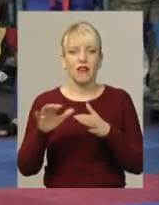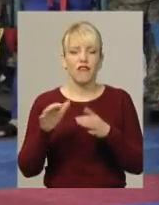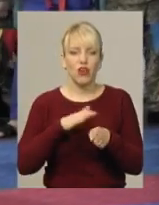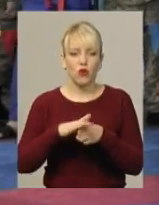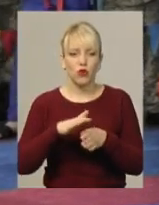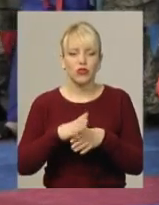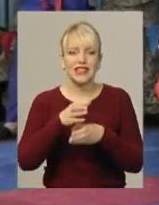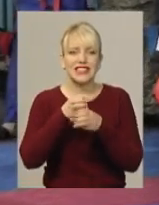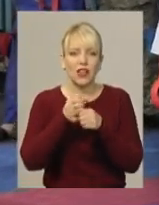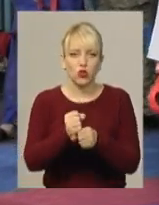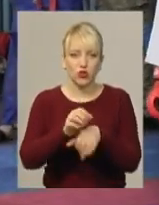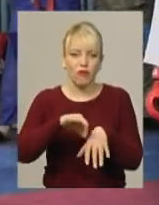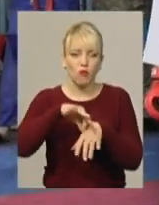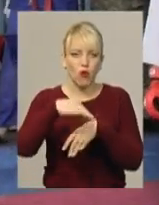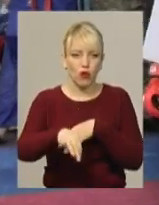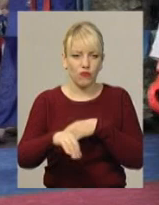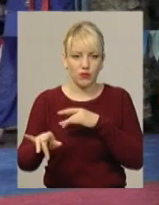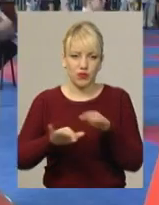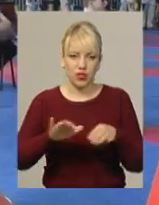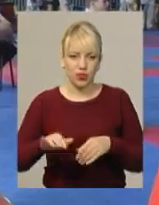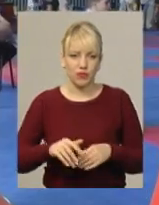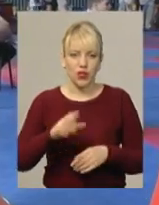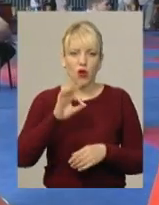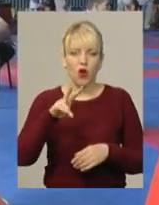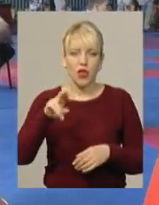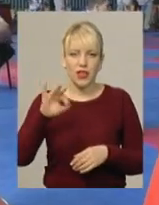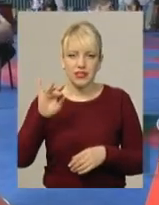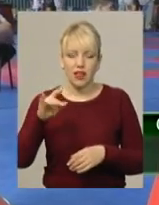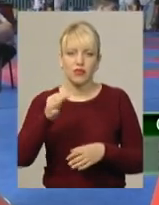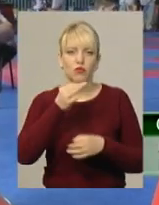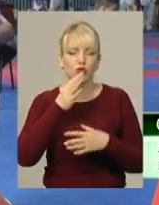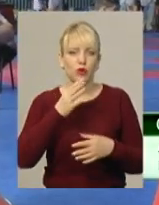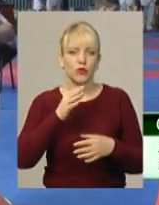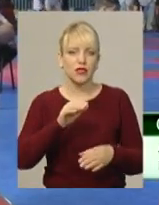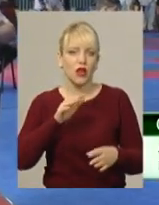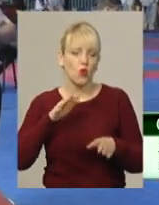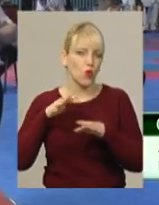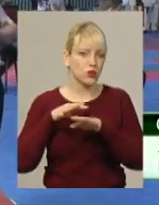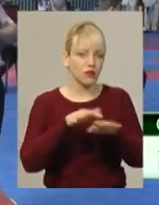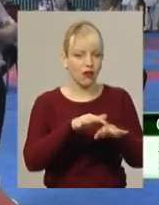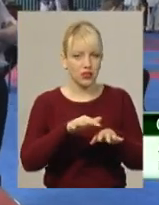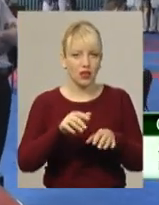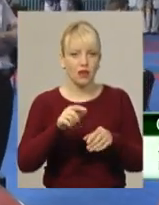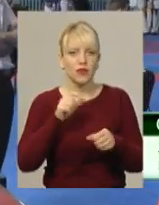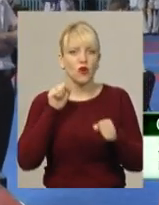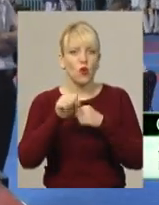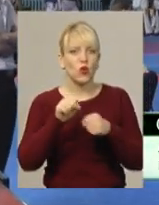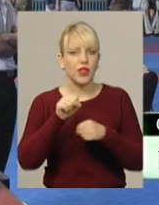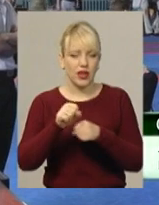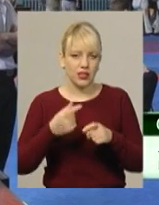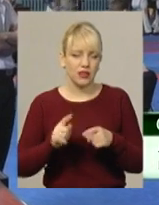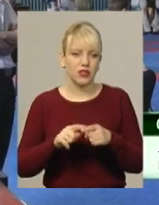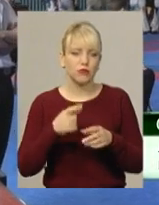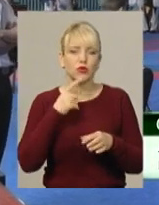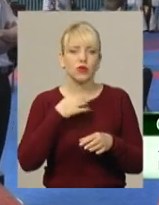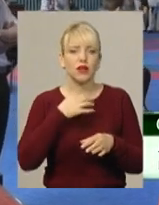Олександр каже, йому більше знайома ударна техніка. Мені, звичайно, ударна, так як я довгий час займався боксом, тому мені краще